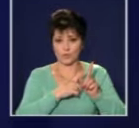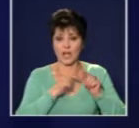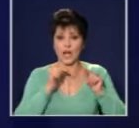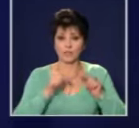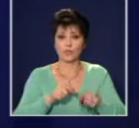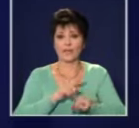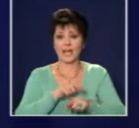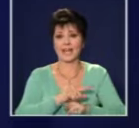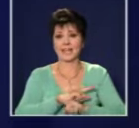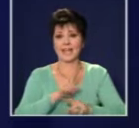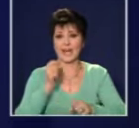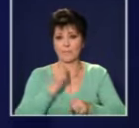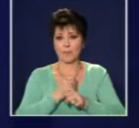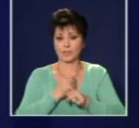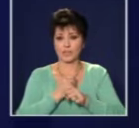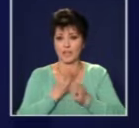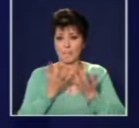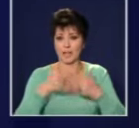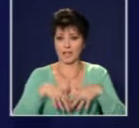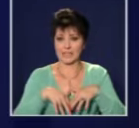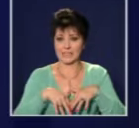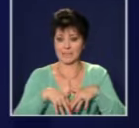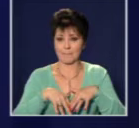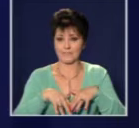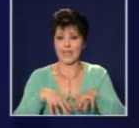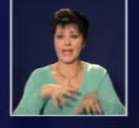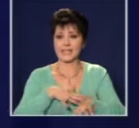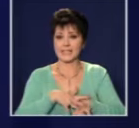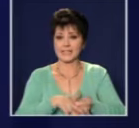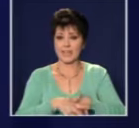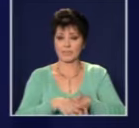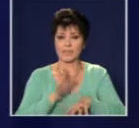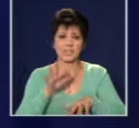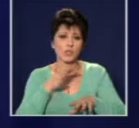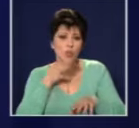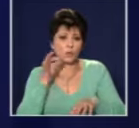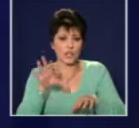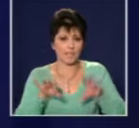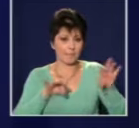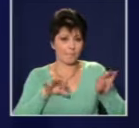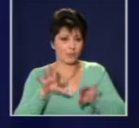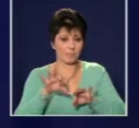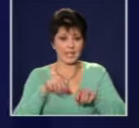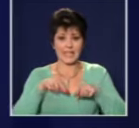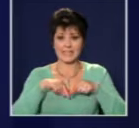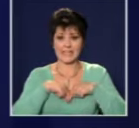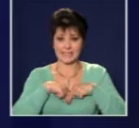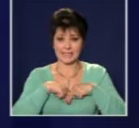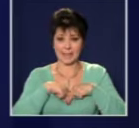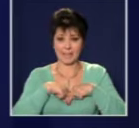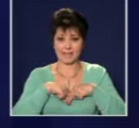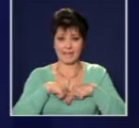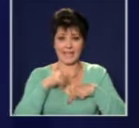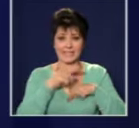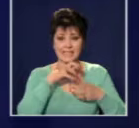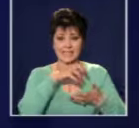един неработещ механизъм и това е един от основните проблеми. Системата за случайен подбор на съдебни заседатели и съдебни състави.